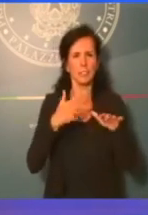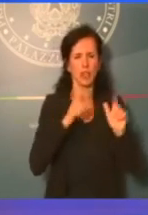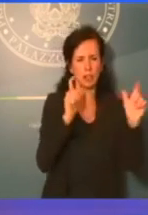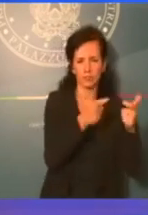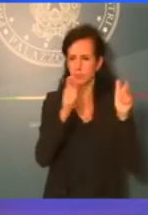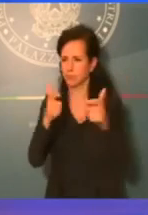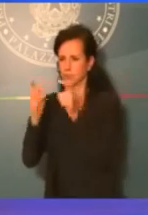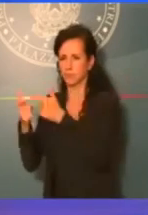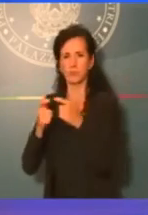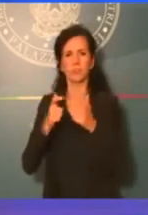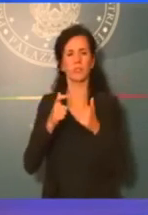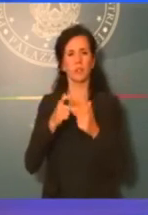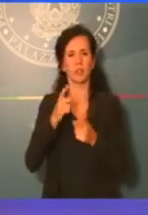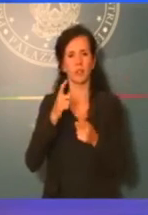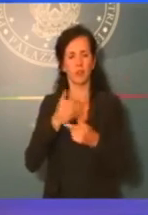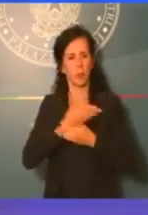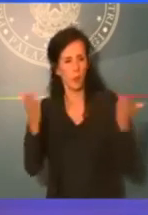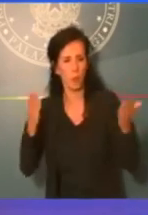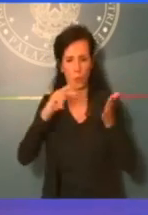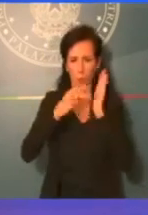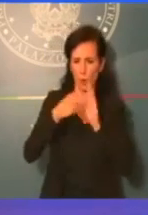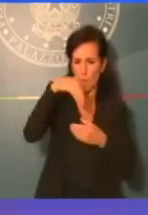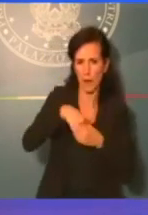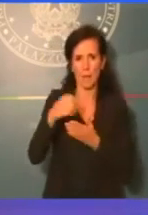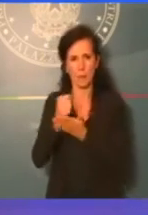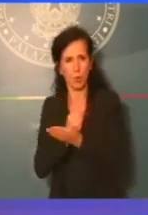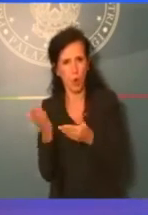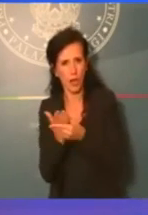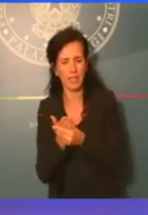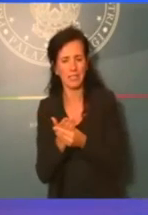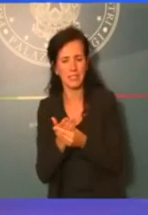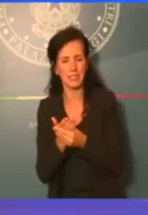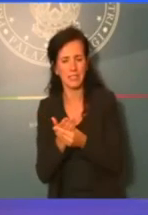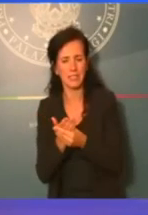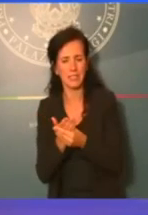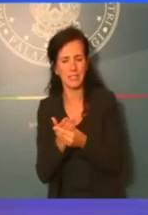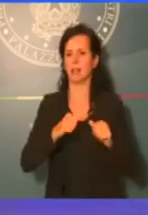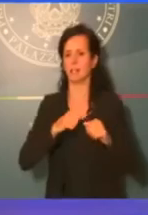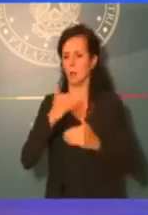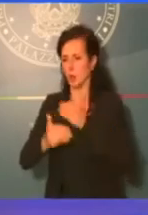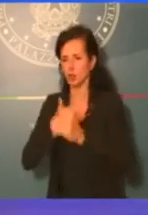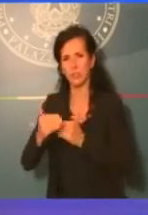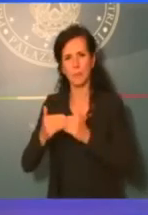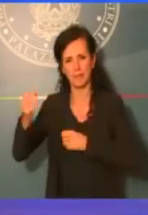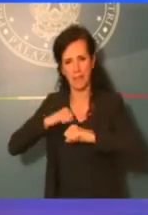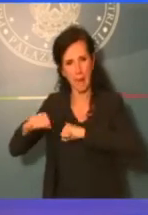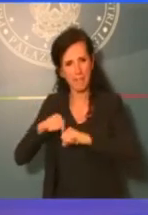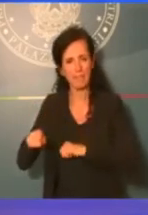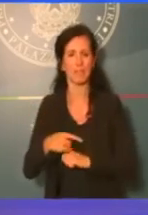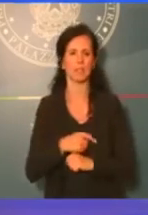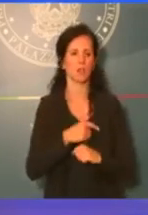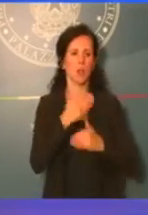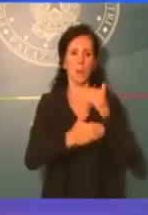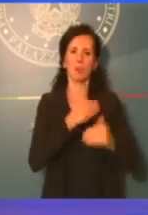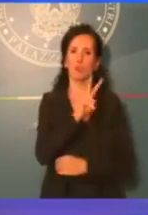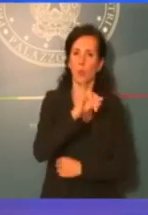pubblico e cerca di velocizzare a tutti i livelli, dagli appalti ai procedimenti amministrativi, alle procedure via ambientali e via